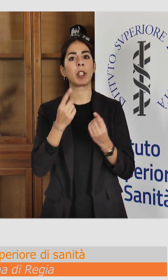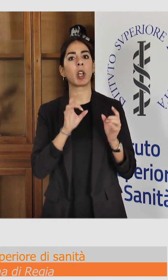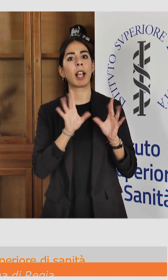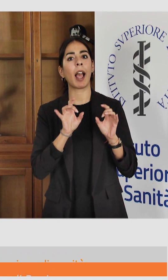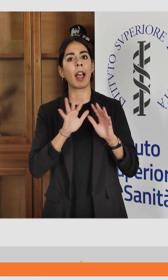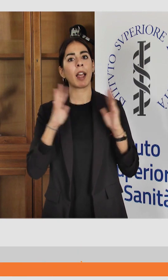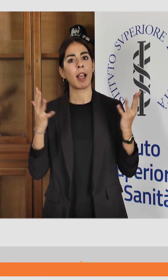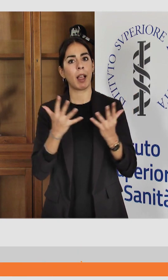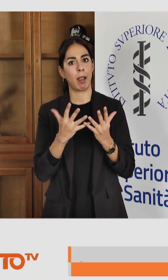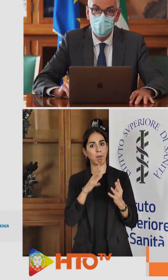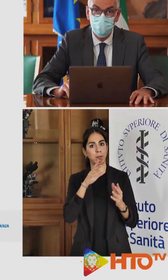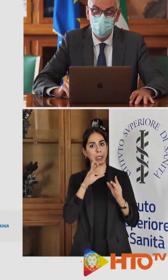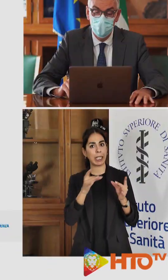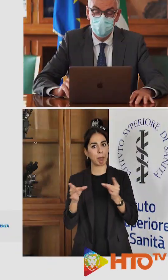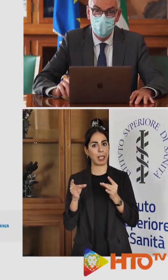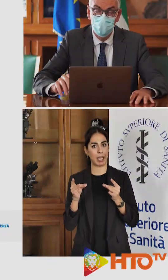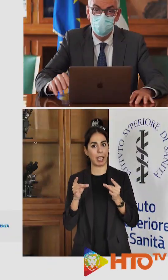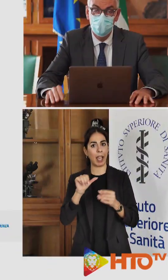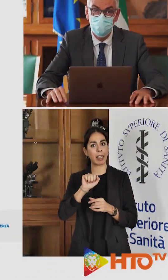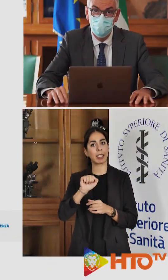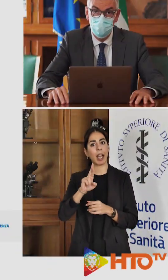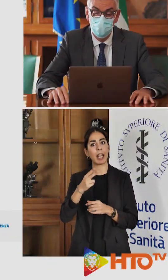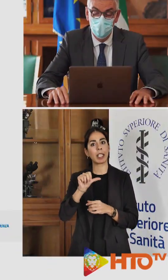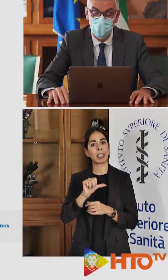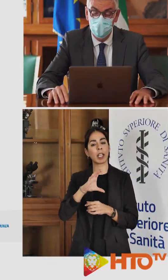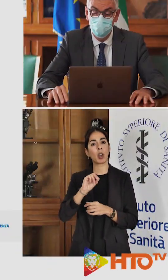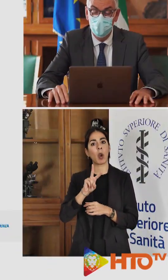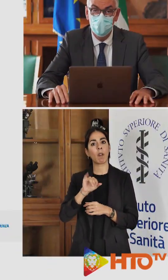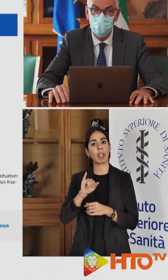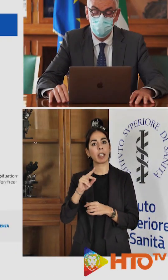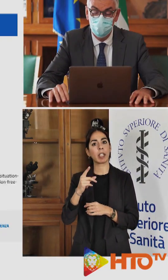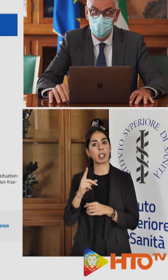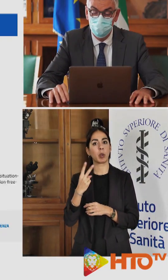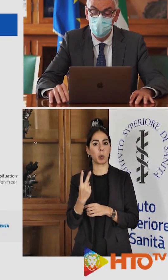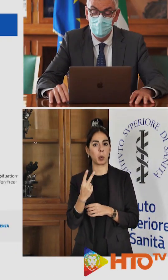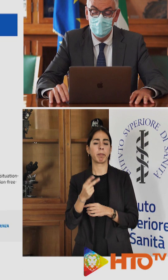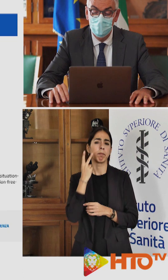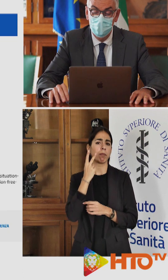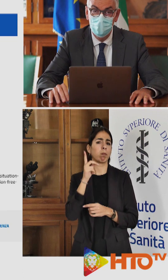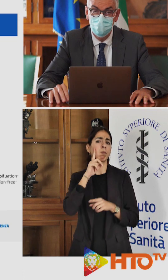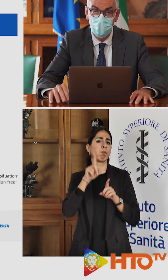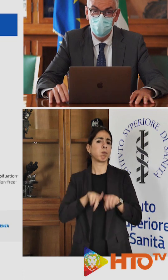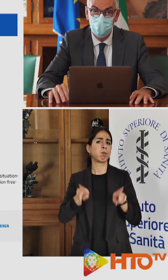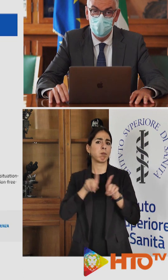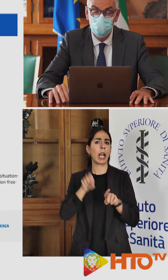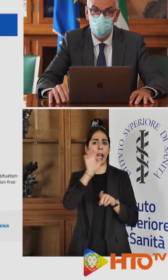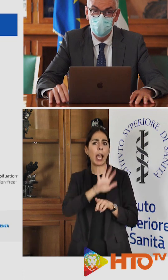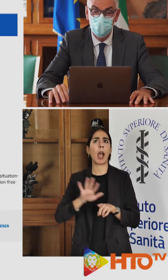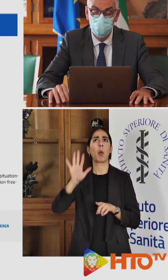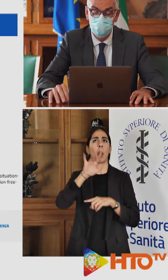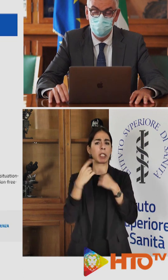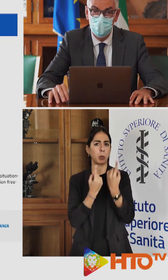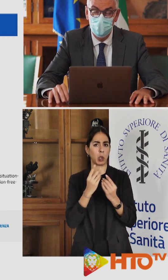SARS-CoV-2 e come sempre partiamo dalla situazione europea, anche in questo caso vediamo che